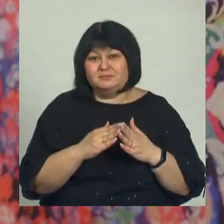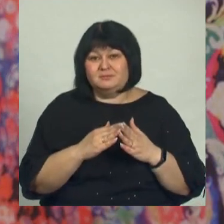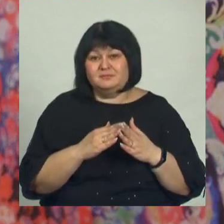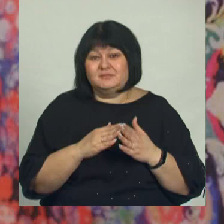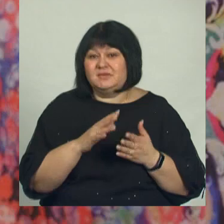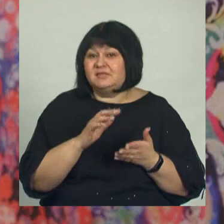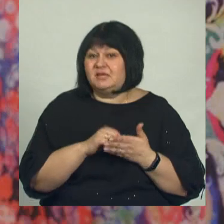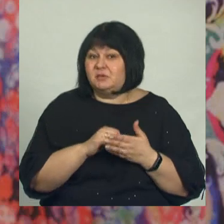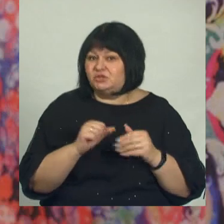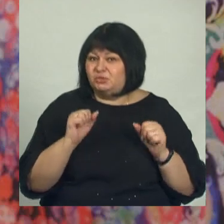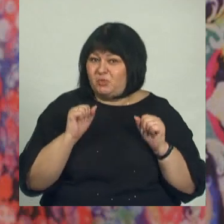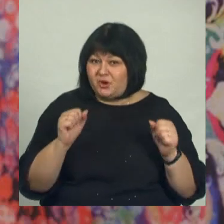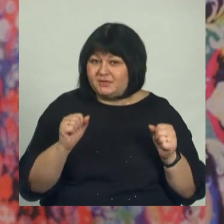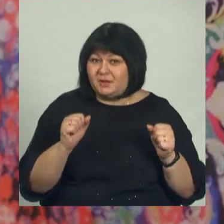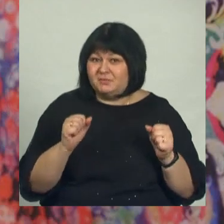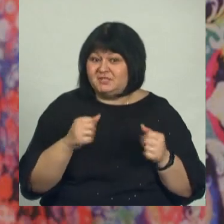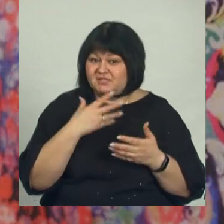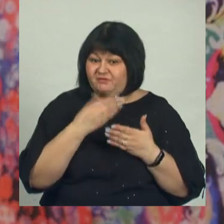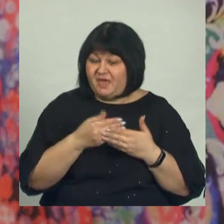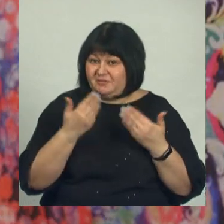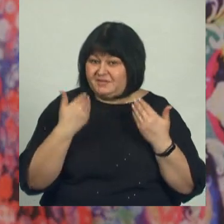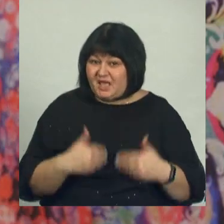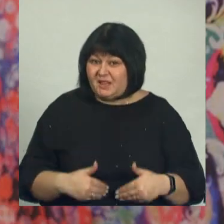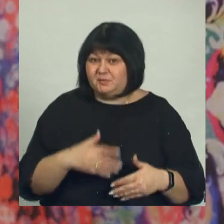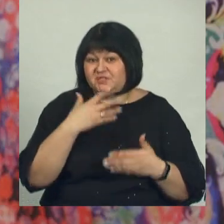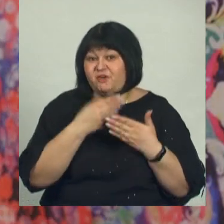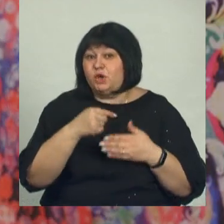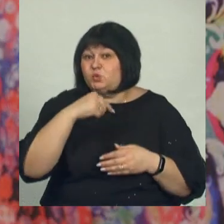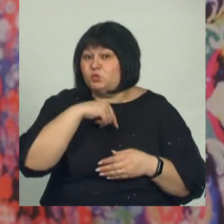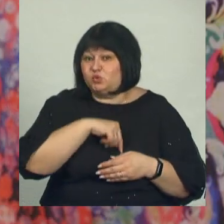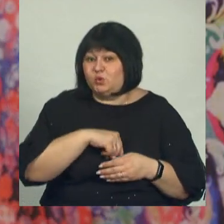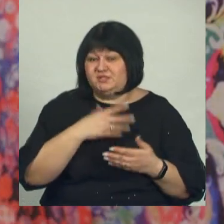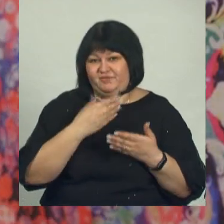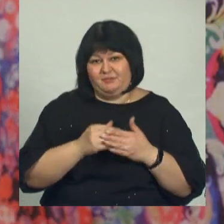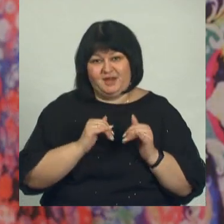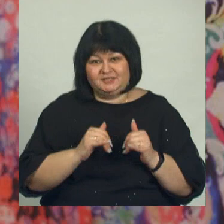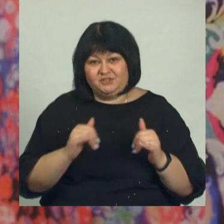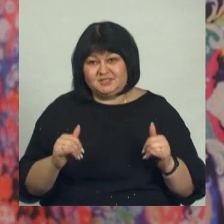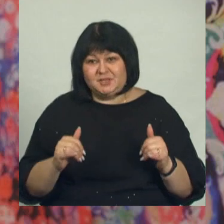Заниматься спортом, своим телом, своей душой, своим развитием.